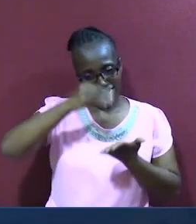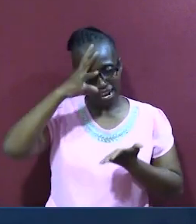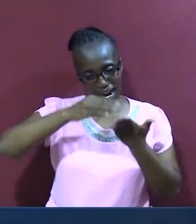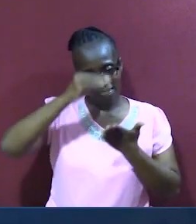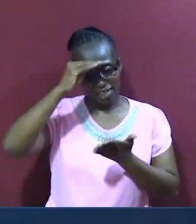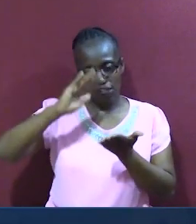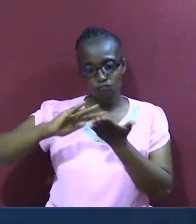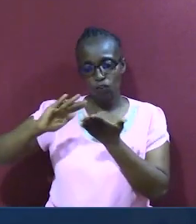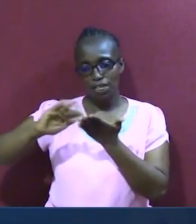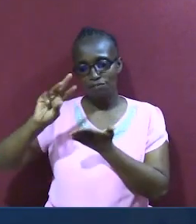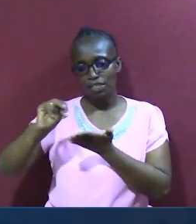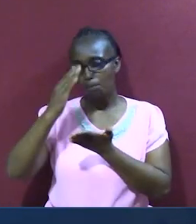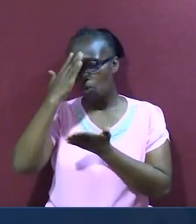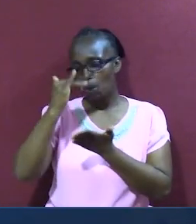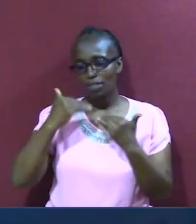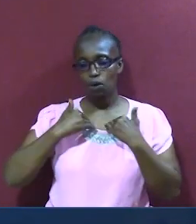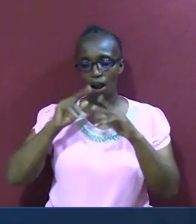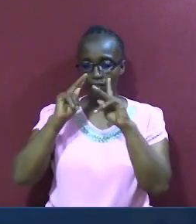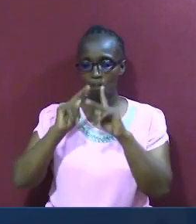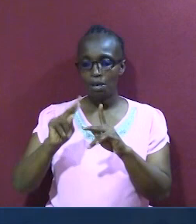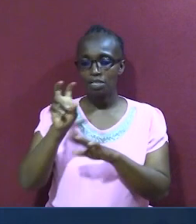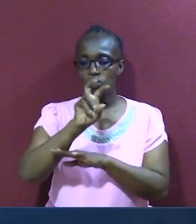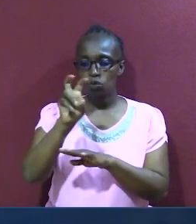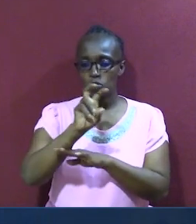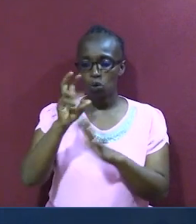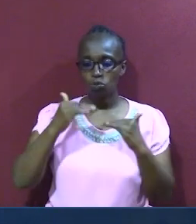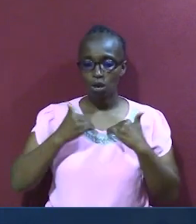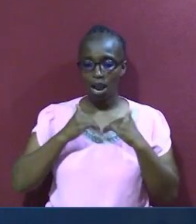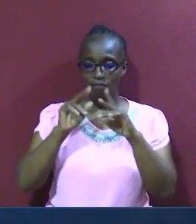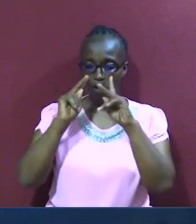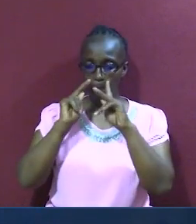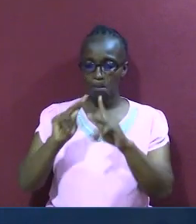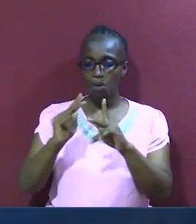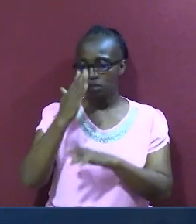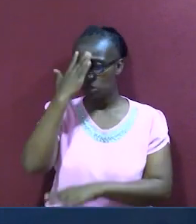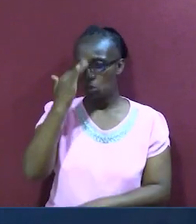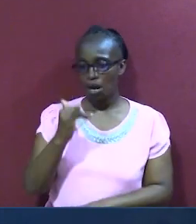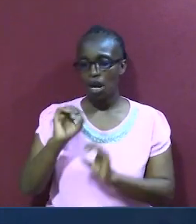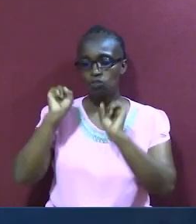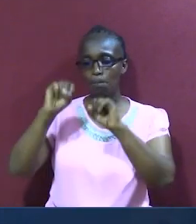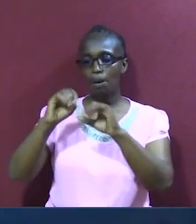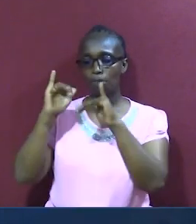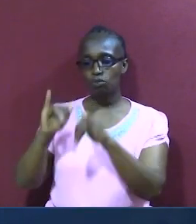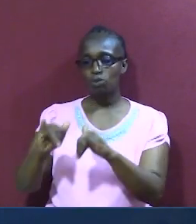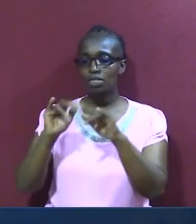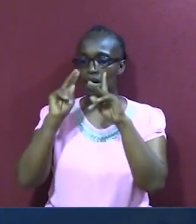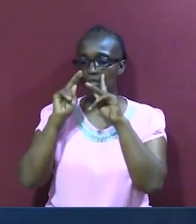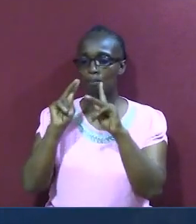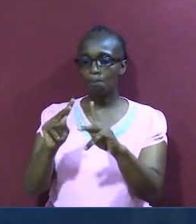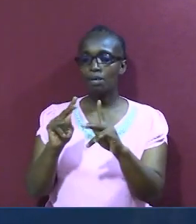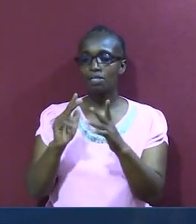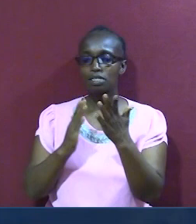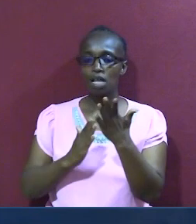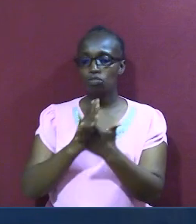ili upate kuwa na amani, chafuta kuwa na amani, ili uweze kuishi na furaha, katika ziku